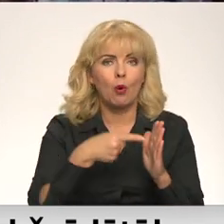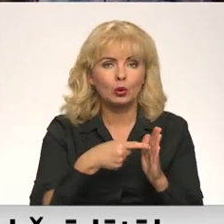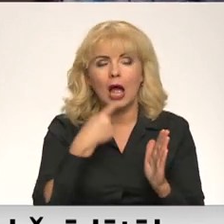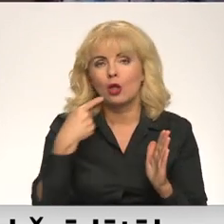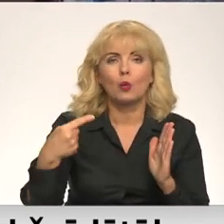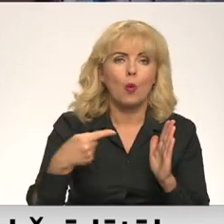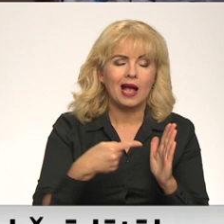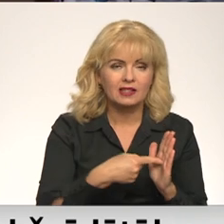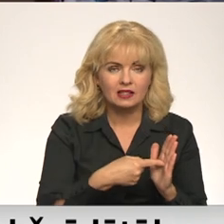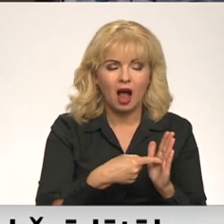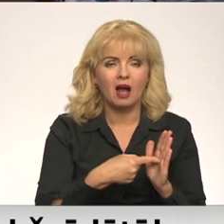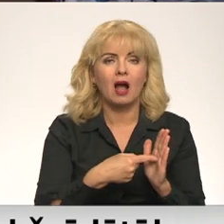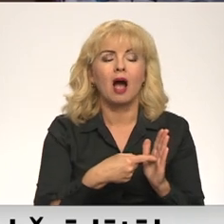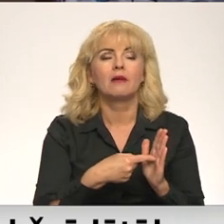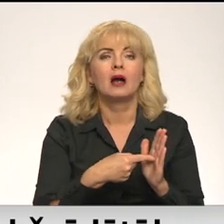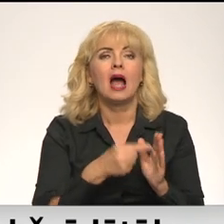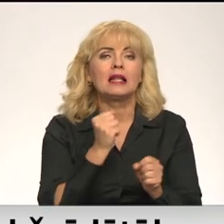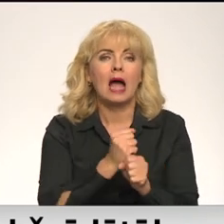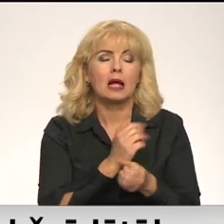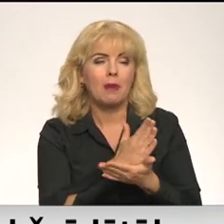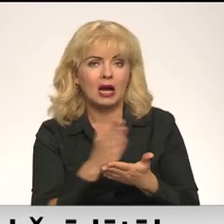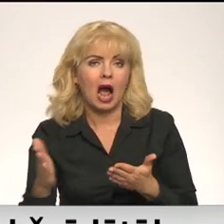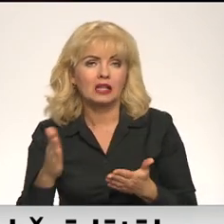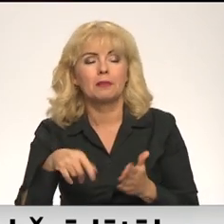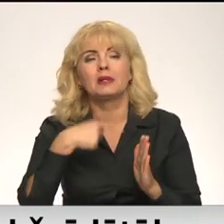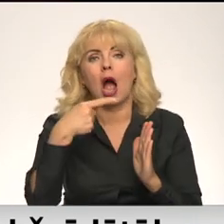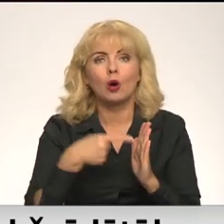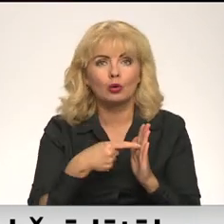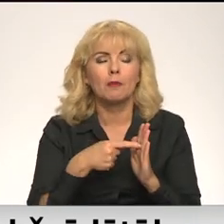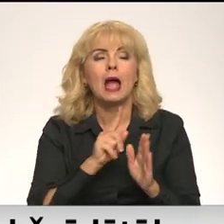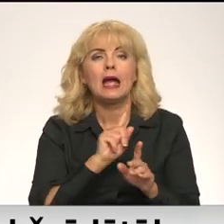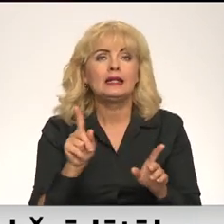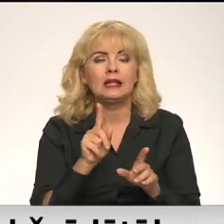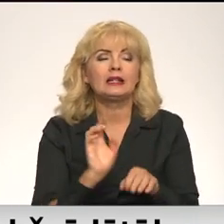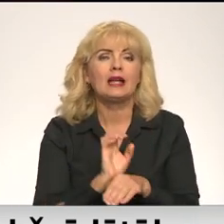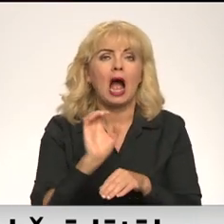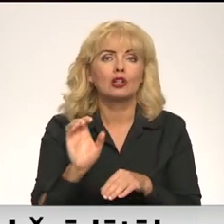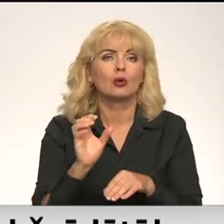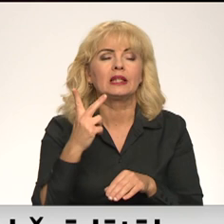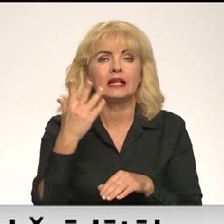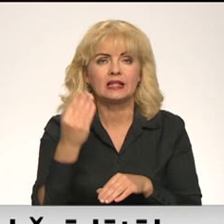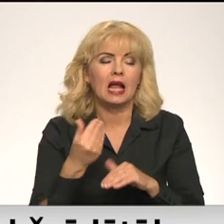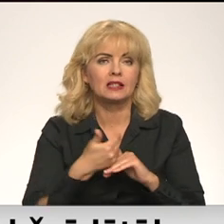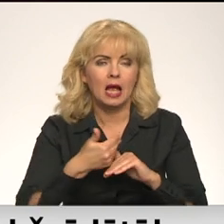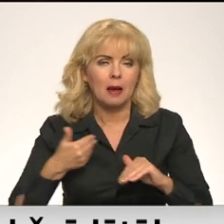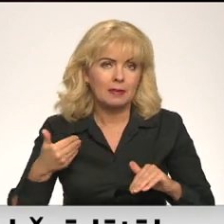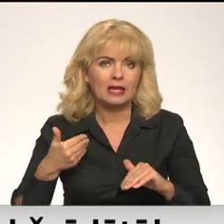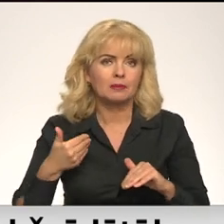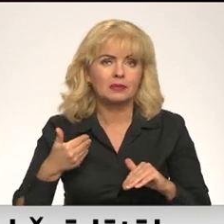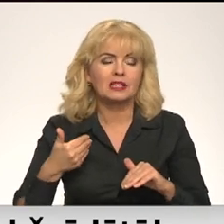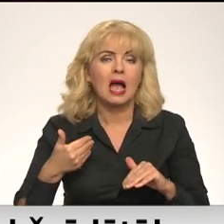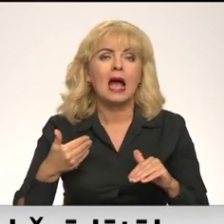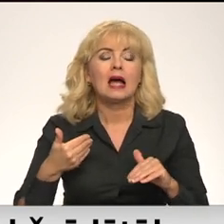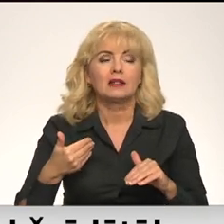nostaka, ka darba kārtības jautājumi ir jāizsūt trīs dienas pirms domas